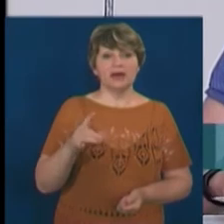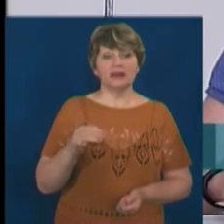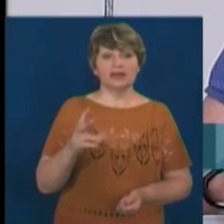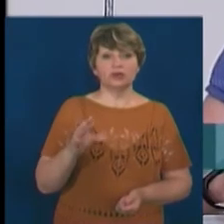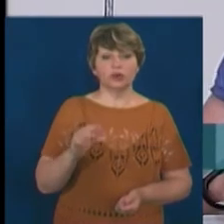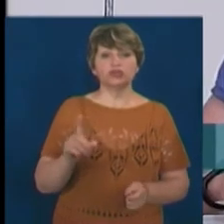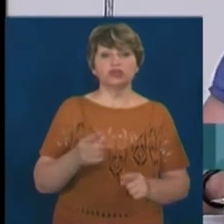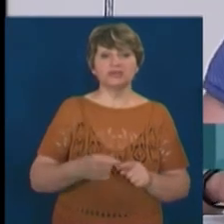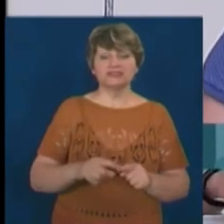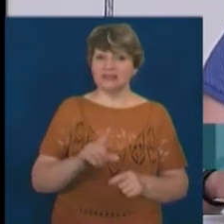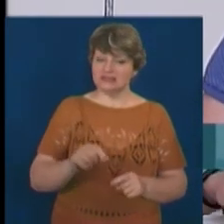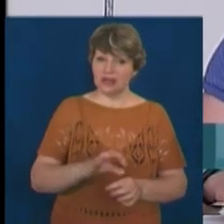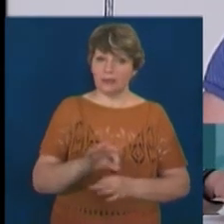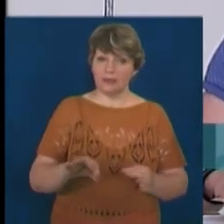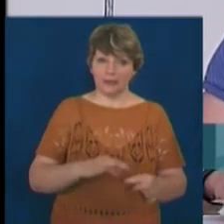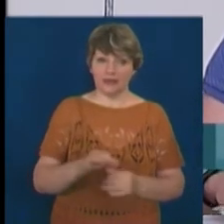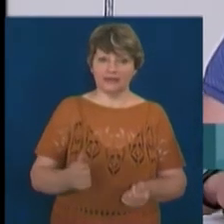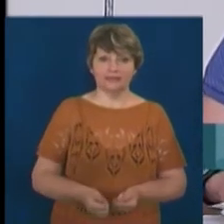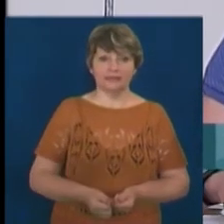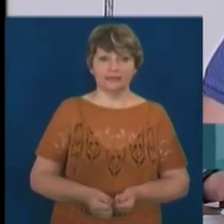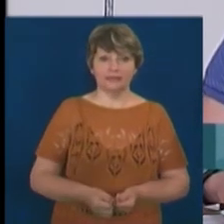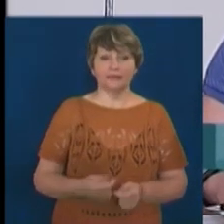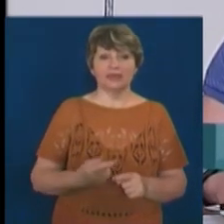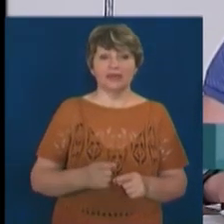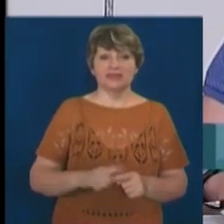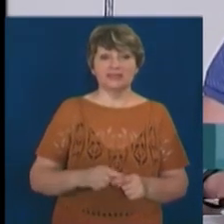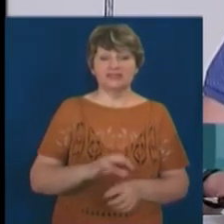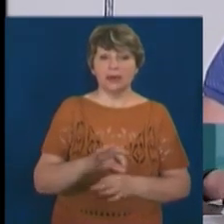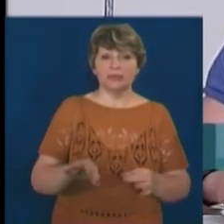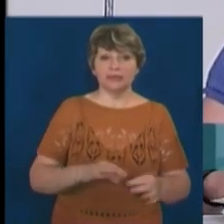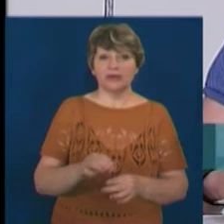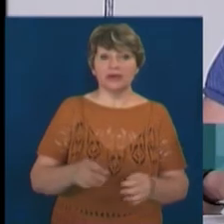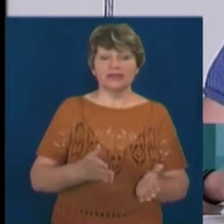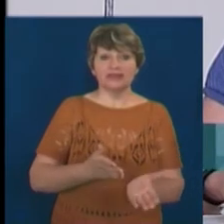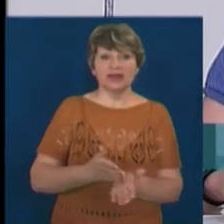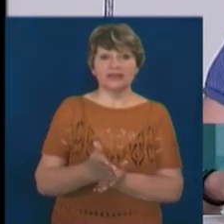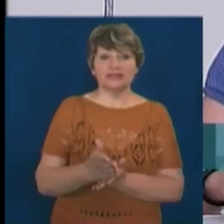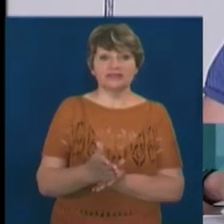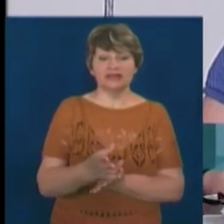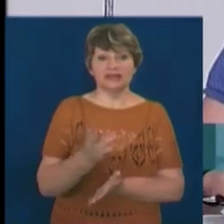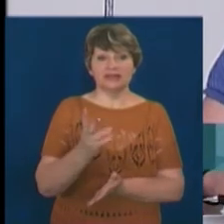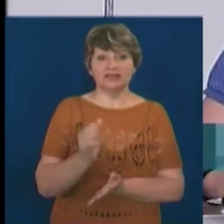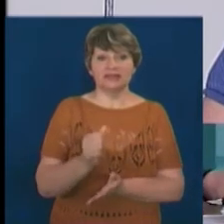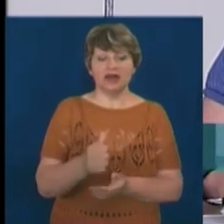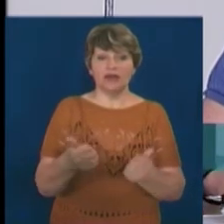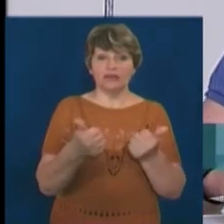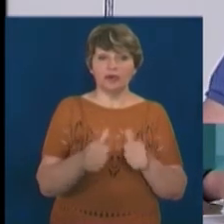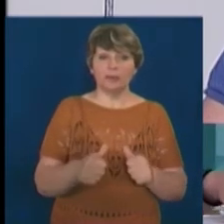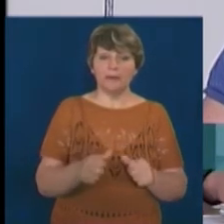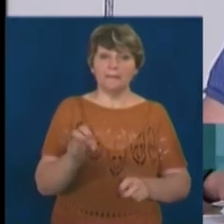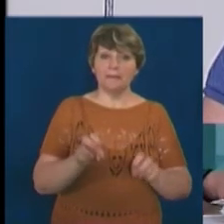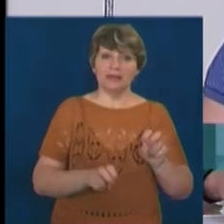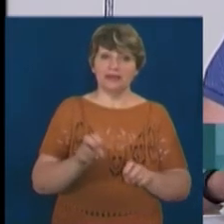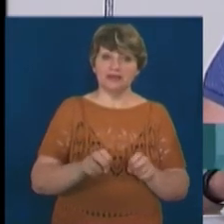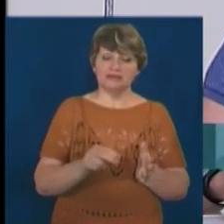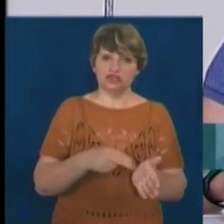Я розповію. Це проєкт націлений на формування спільноти підприємців в